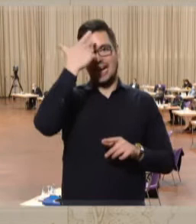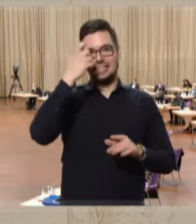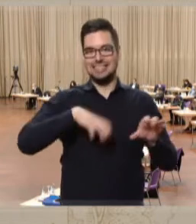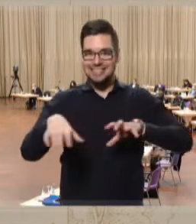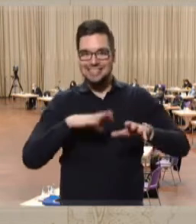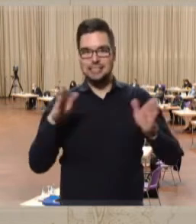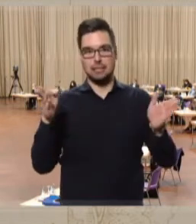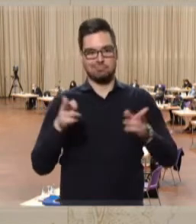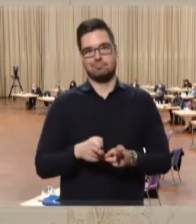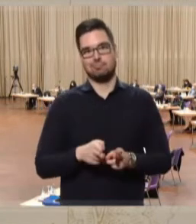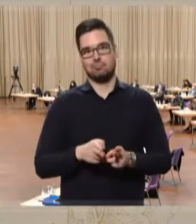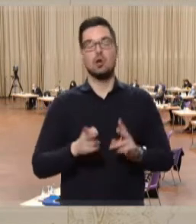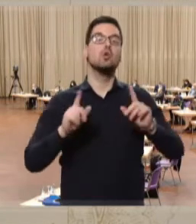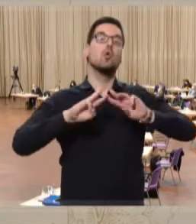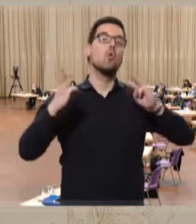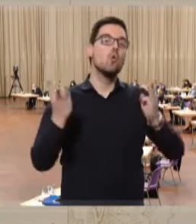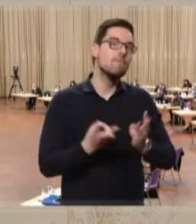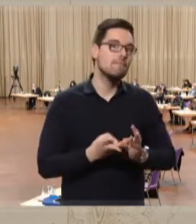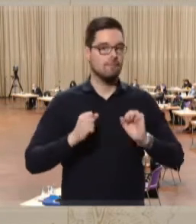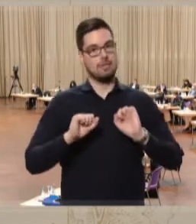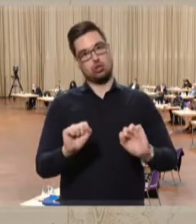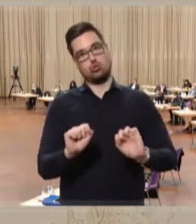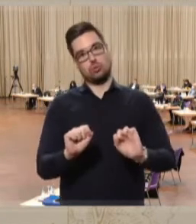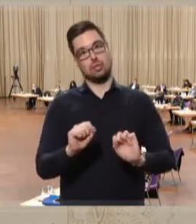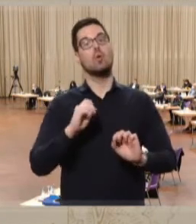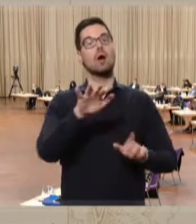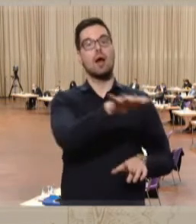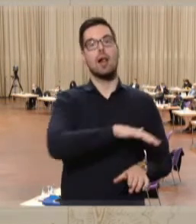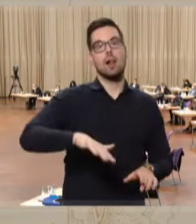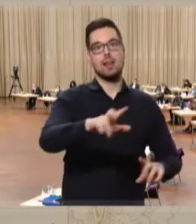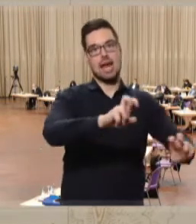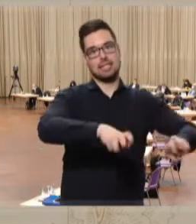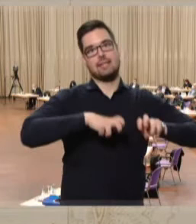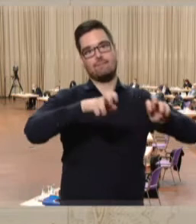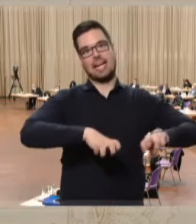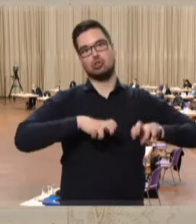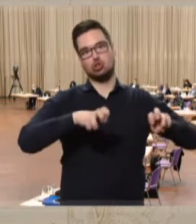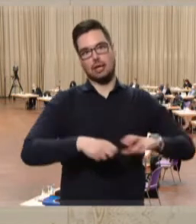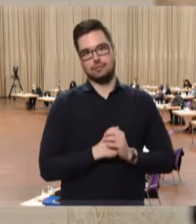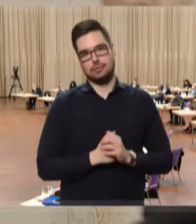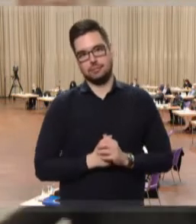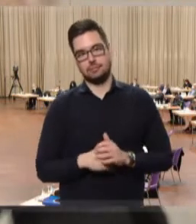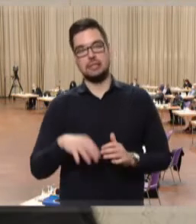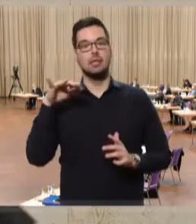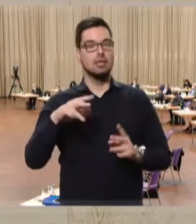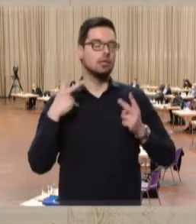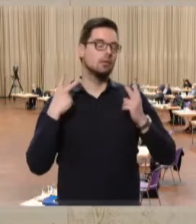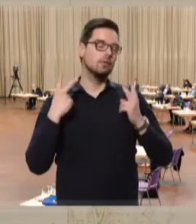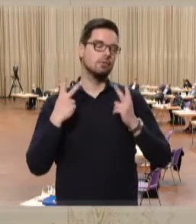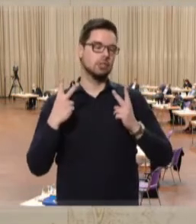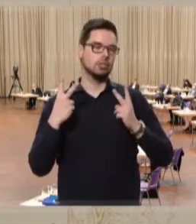mehr Nachhaltigkeit und mehr Umweltschutz, auch in der landwirtschaftlichen Bewirtschaftung, war Grundlage für ein neues